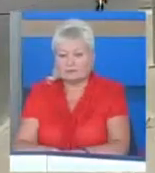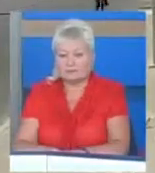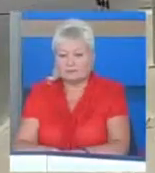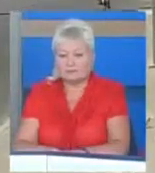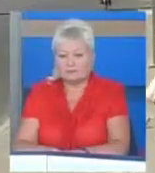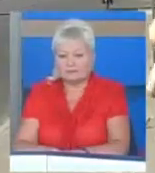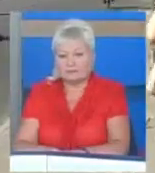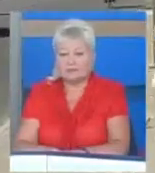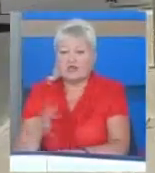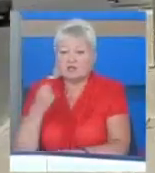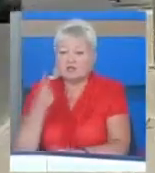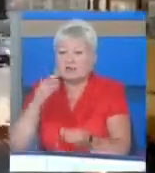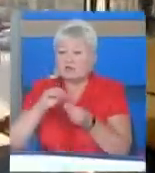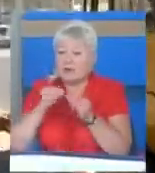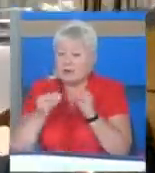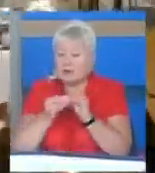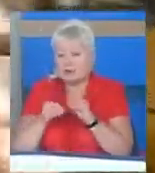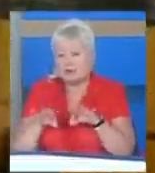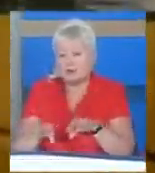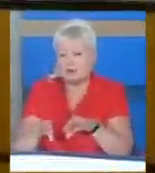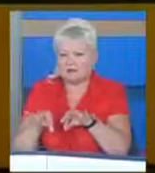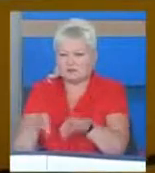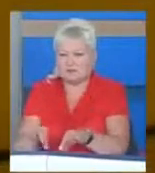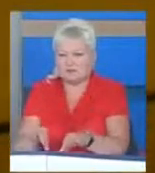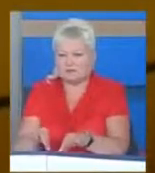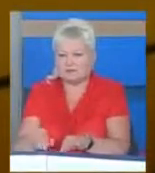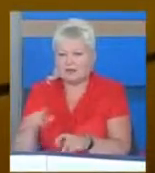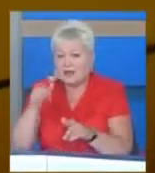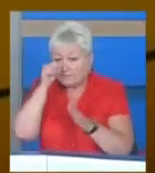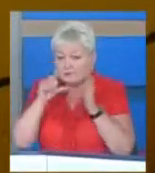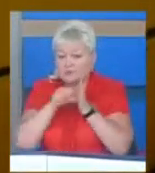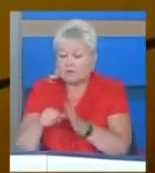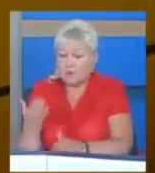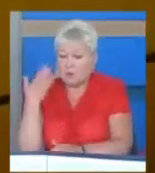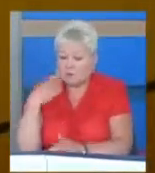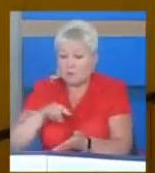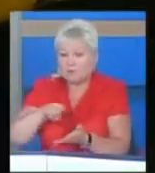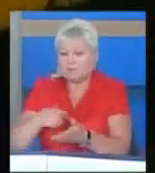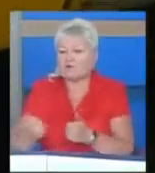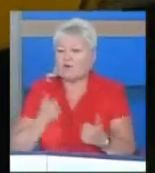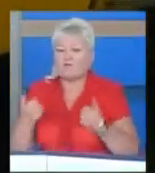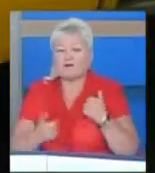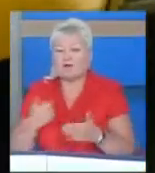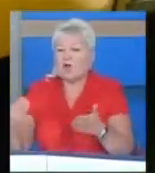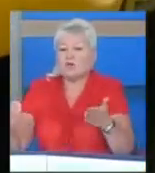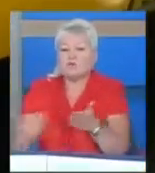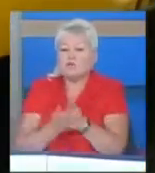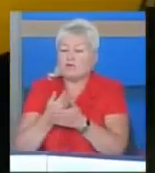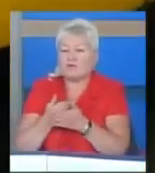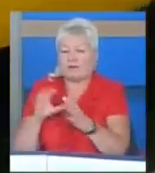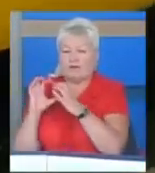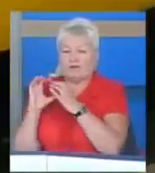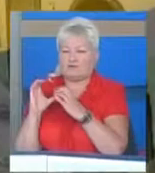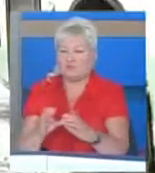Ще одна проблема – транспорт. Буквально півроку тому місто хвалилося новими низькопідлоговими